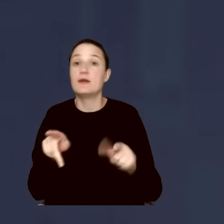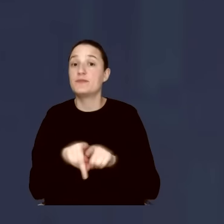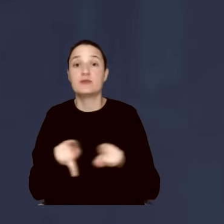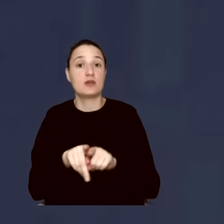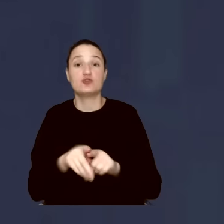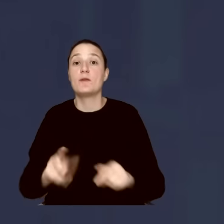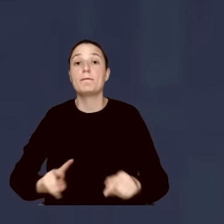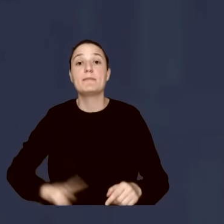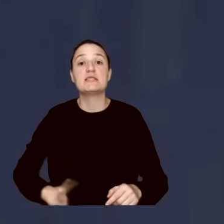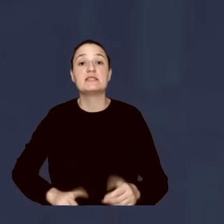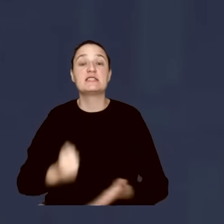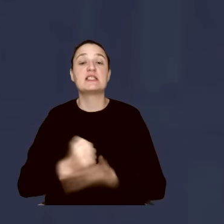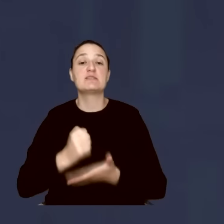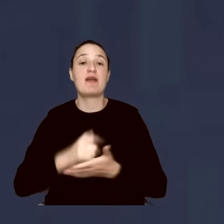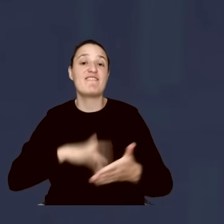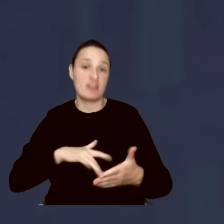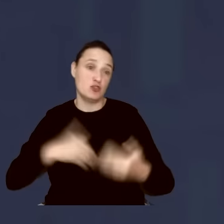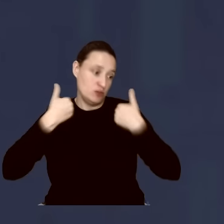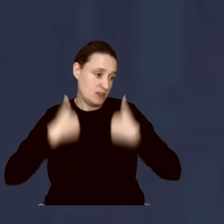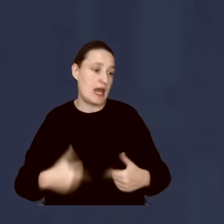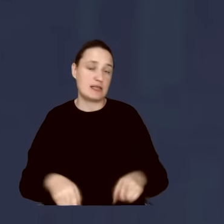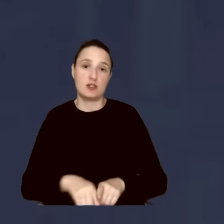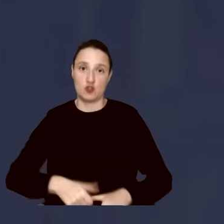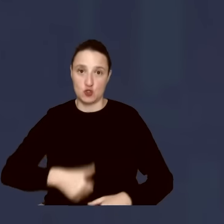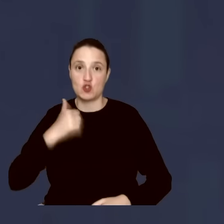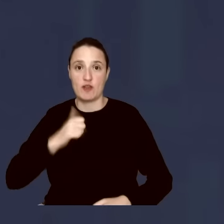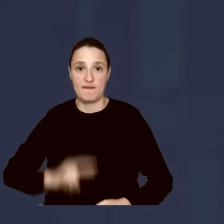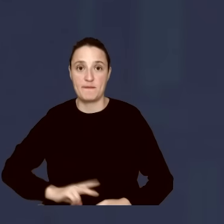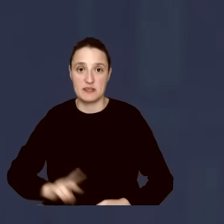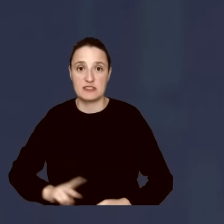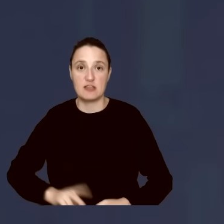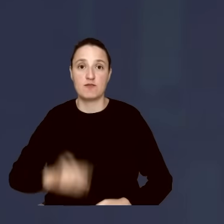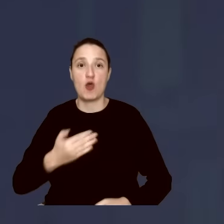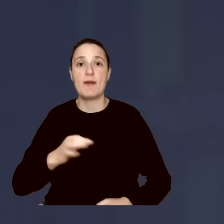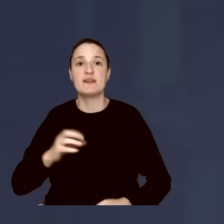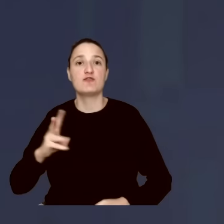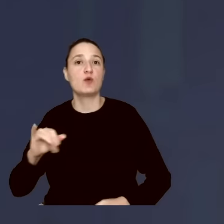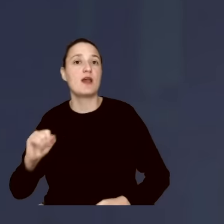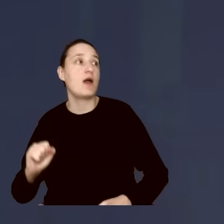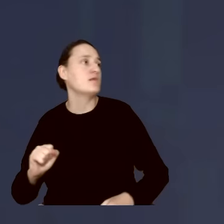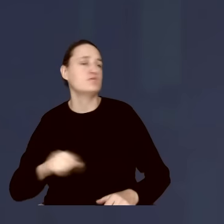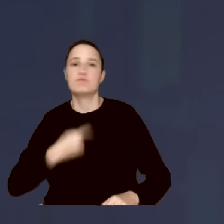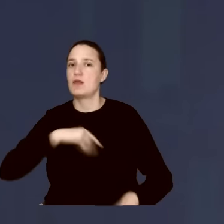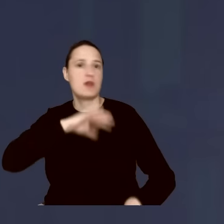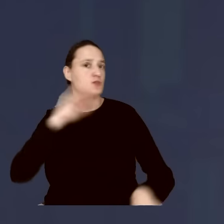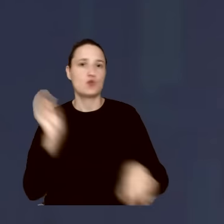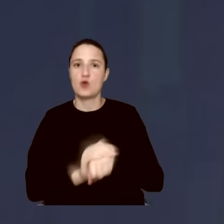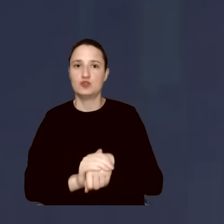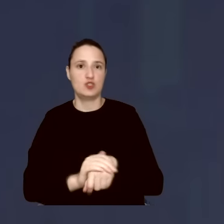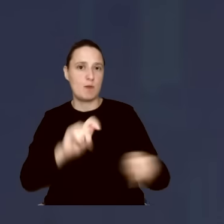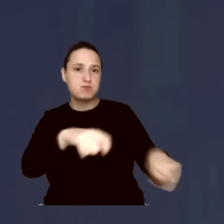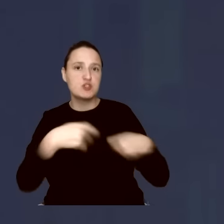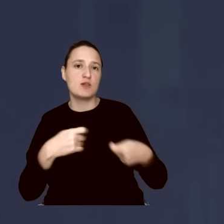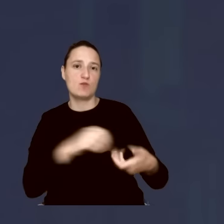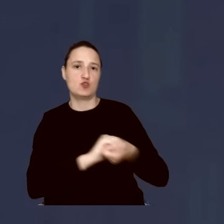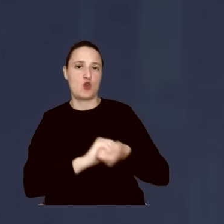ministra spraw wewnętrznych, jak również ja, jako szef tegoż resortu, nigdy nie zgodziliśmy się na tę przymusową solidarność,